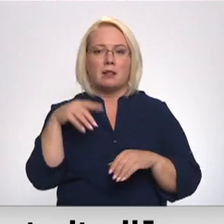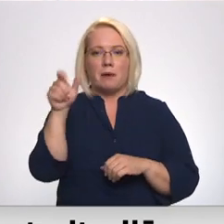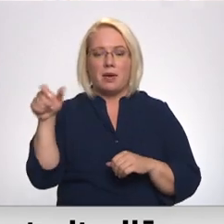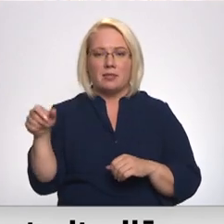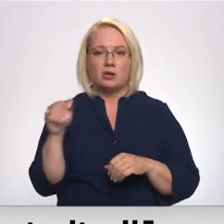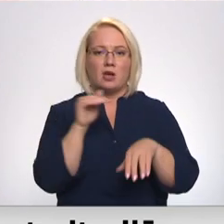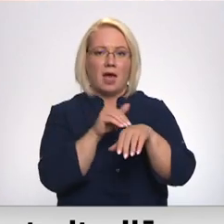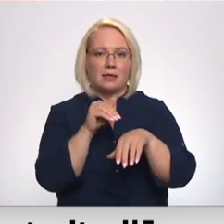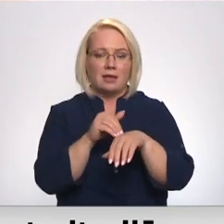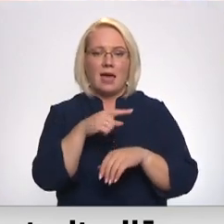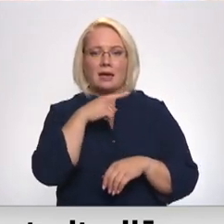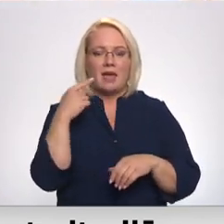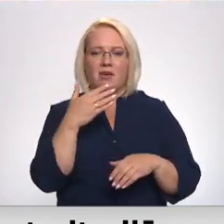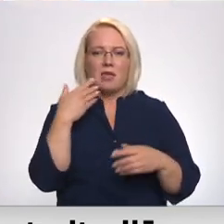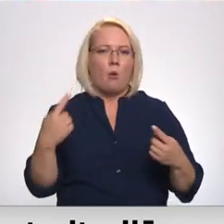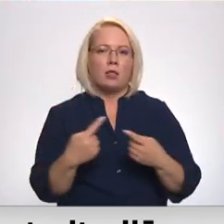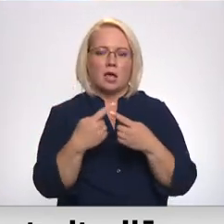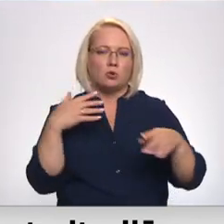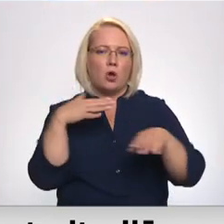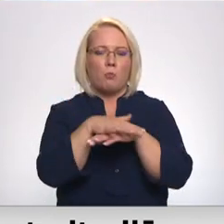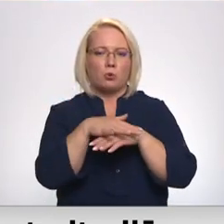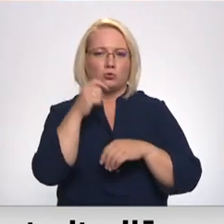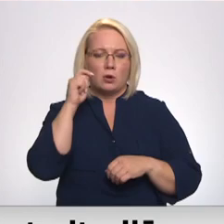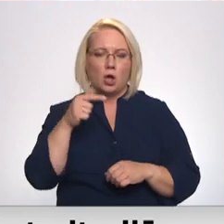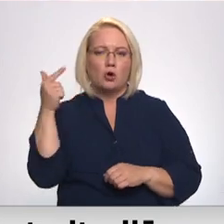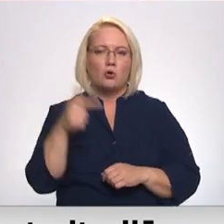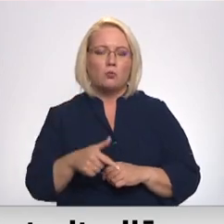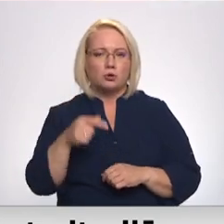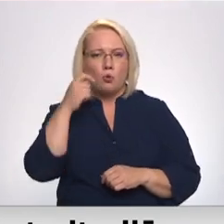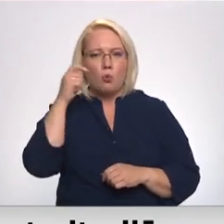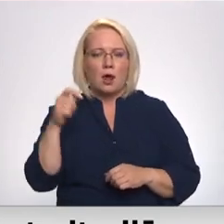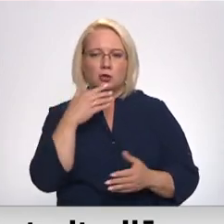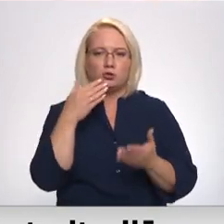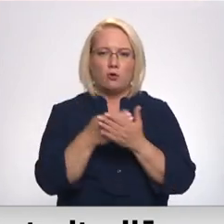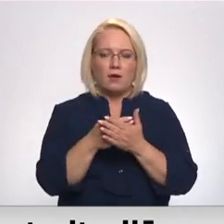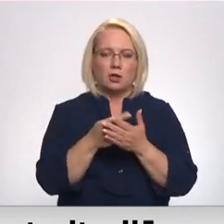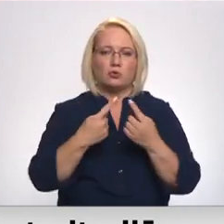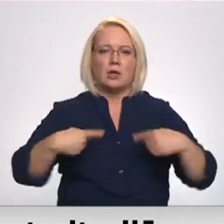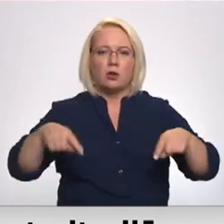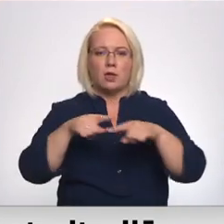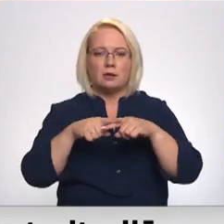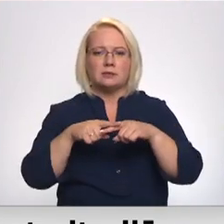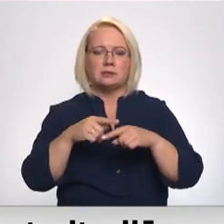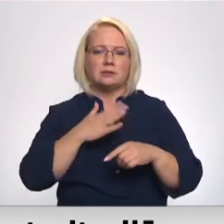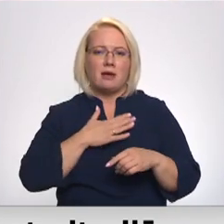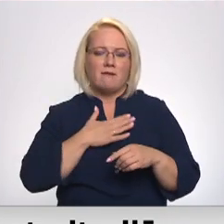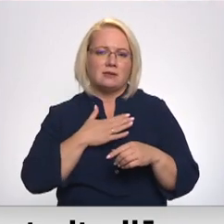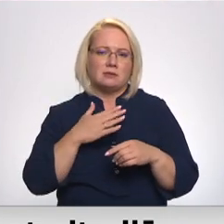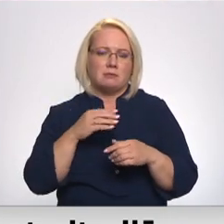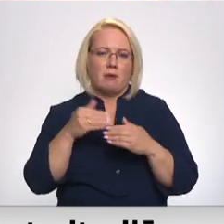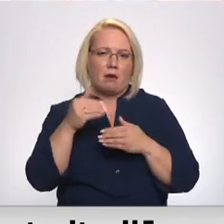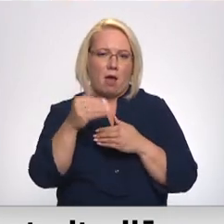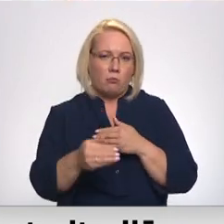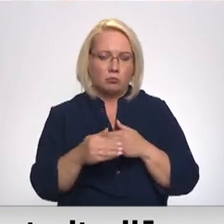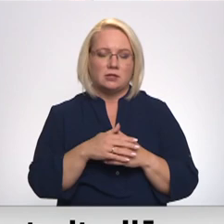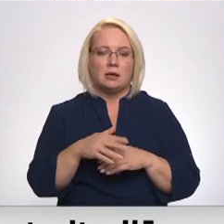Krievijas neataisnojamies iebrukums Ukraiņas teritorijā ir upšu Ukraiņas soverenitātes un teritoriālās integritātes pārkāpums. Paziņojumās